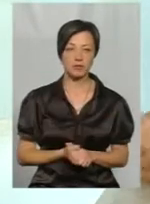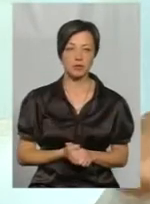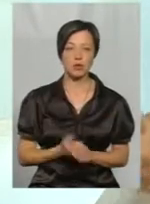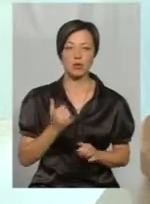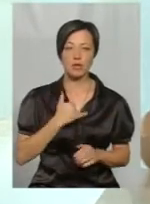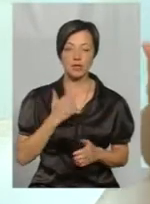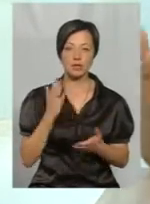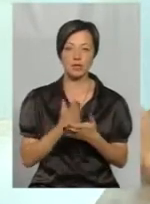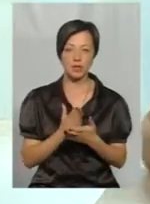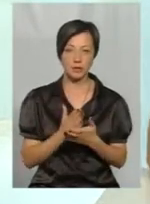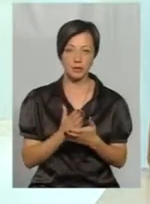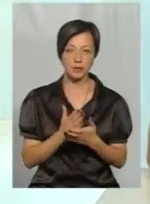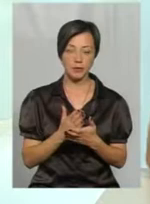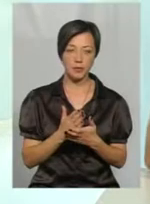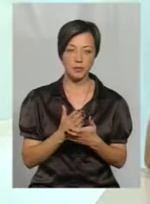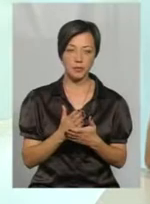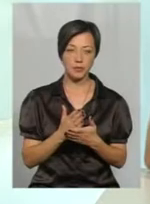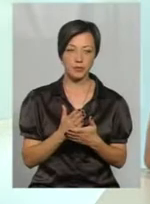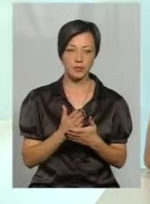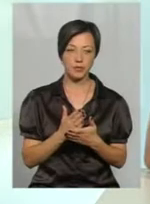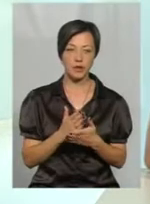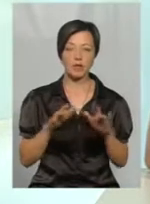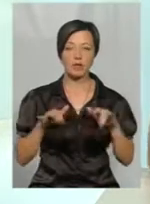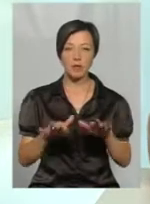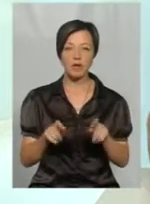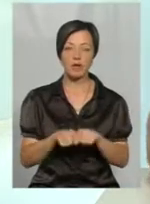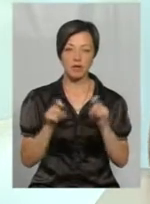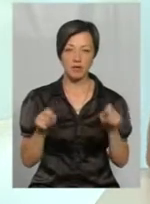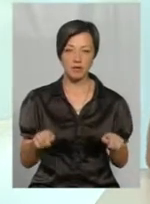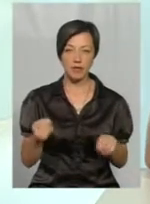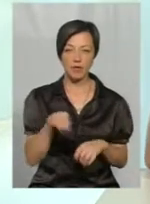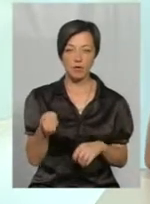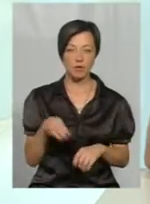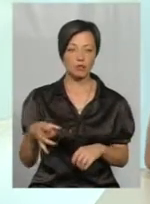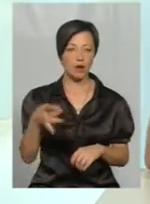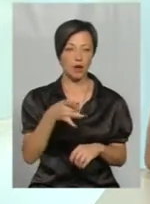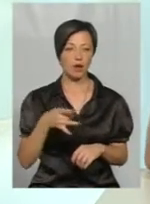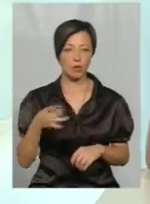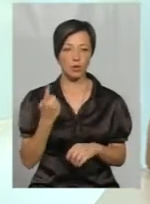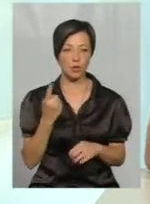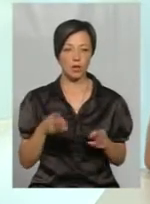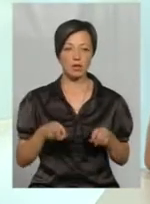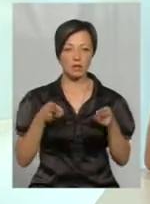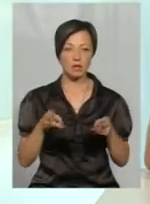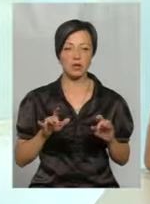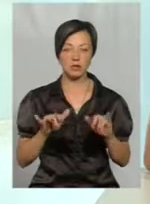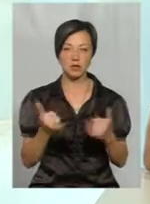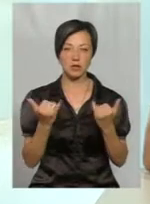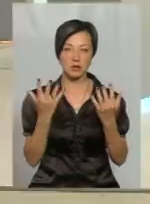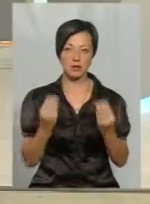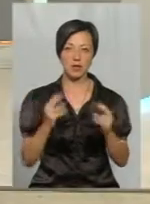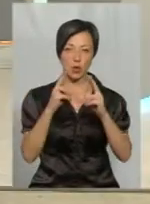Вонак, я вже сказав, що є проваджено в Теофіпинському районі кримінальну справу, яка зараз на сьогоднішній день